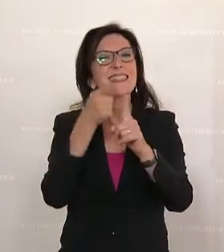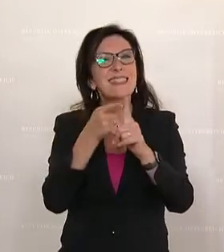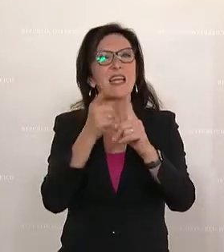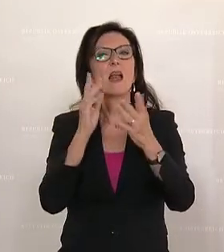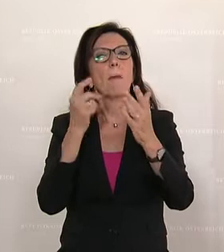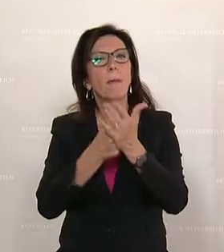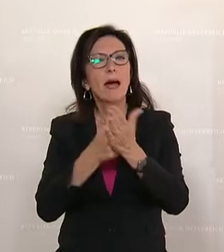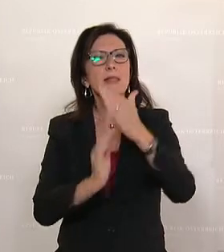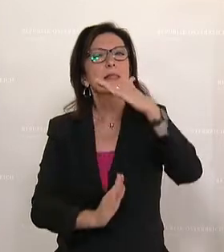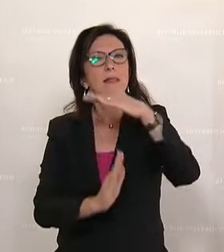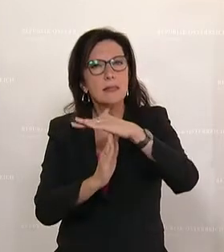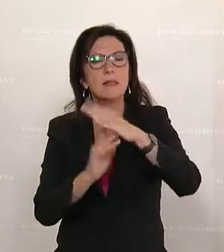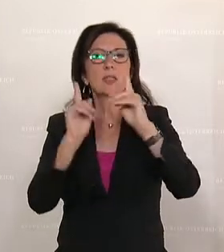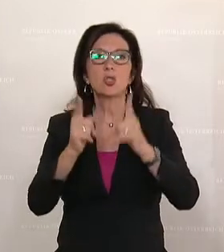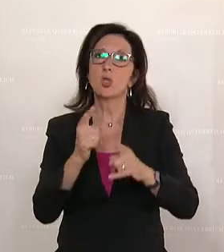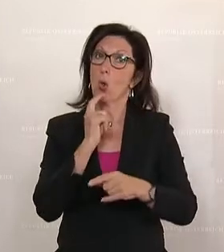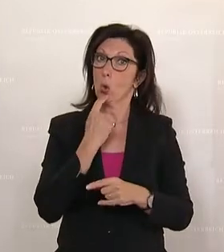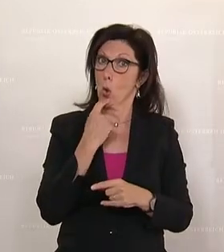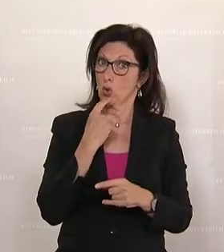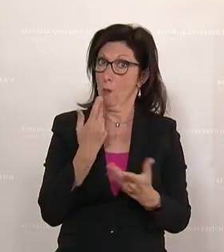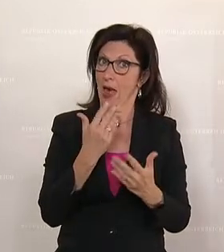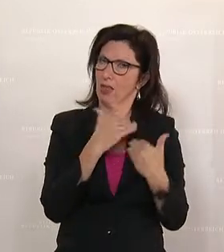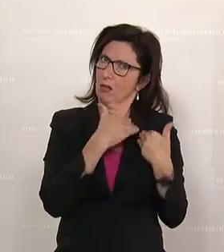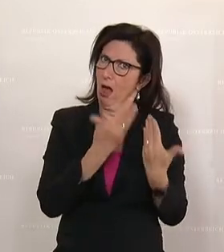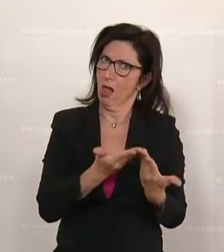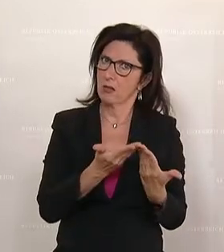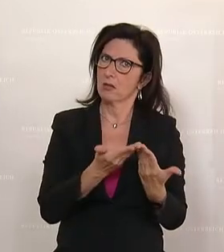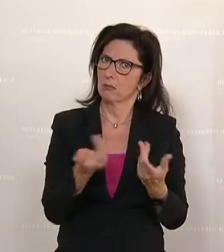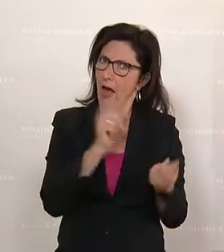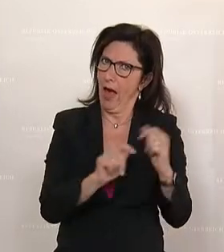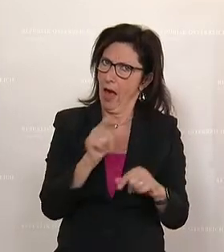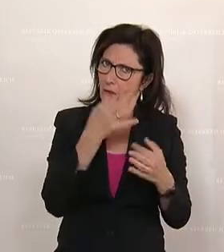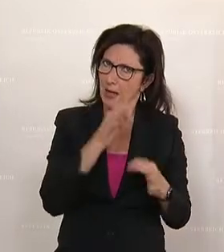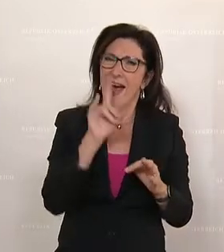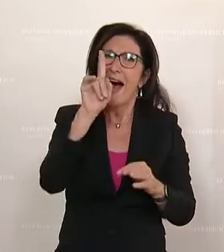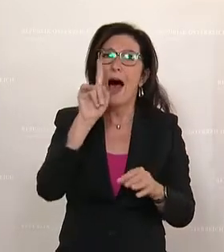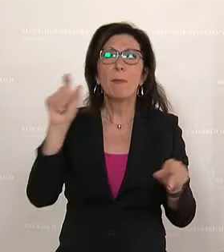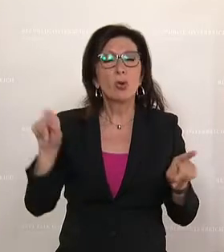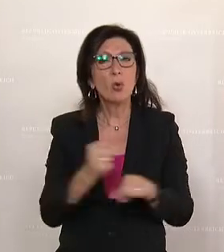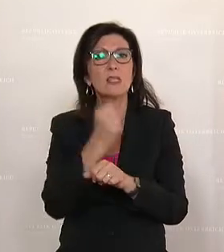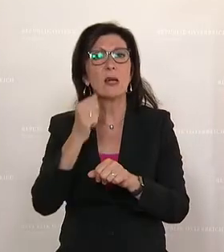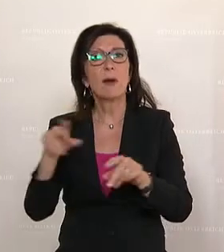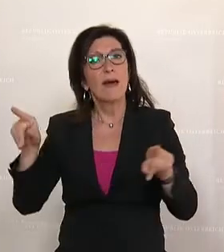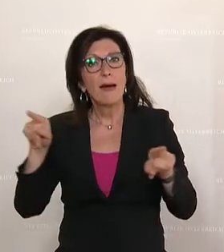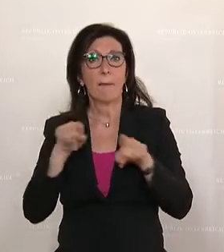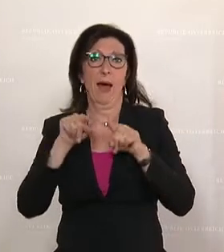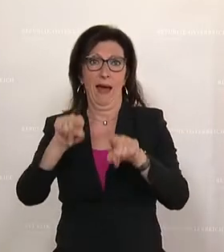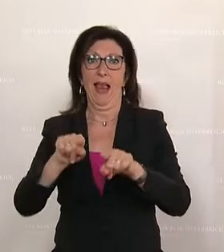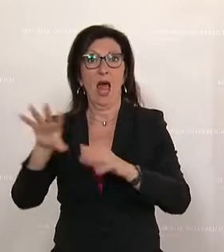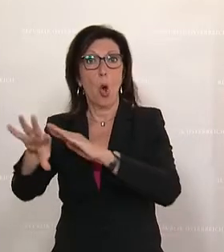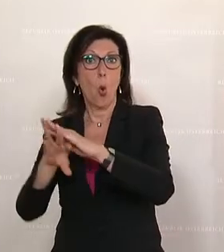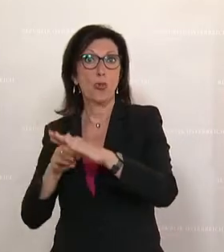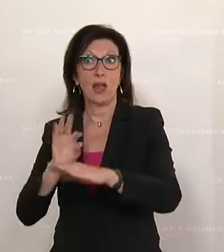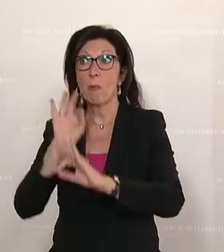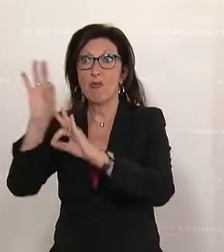sich soll den Konsumenten entlasten beim Kaufen der Ware, das Unternehmen aber gleichzeitig nicht gefährden in seinen Wirtschaften. Und das ist der Grund, warum wir